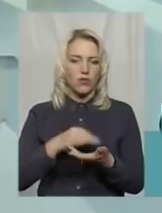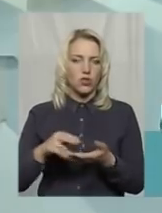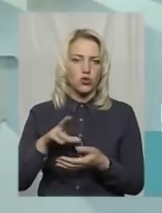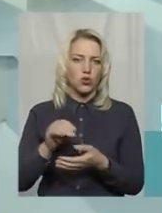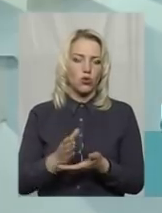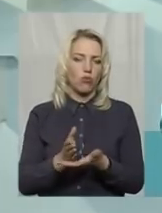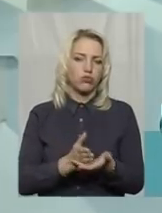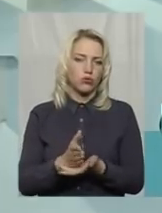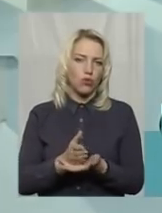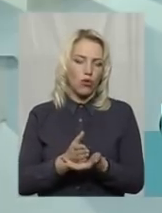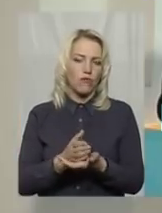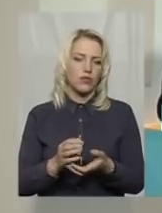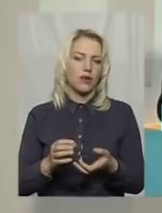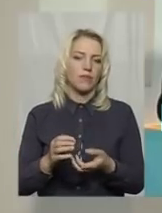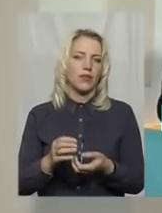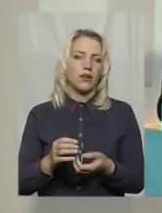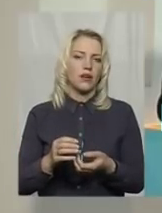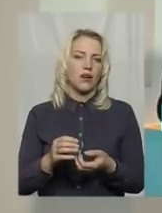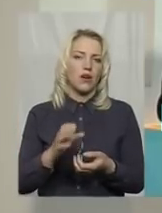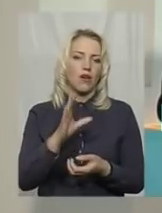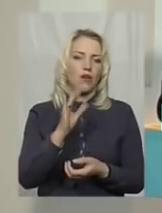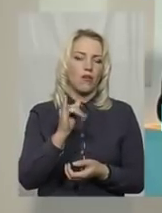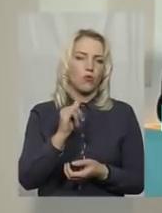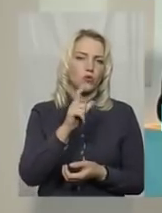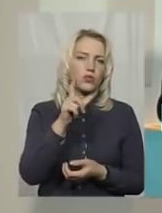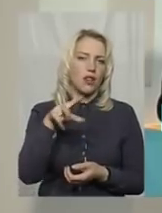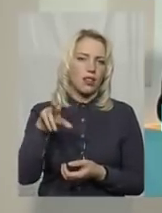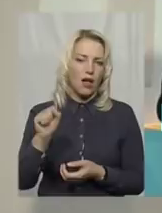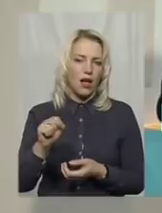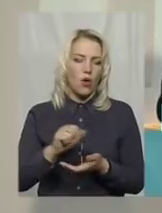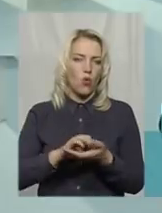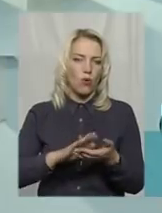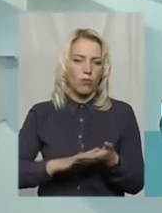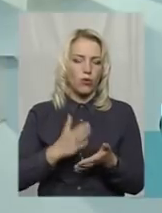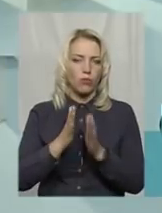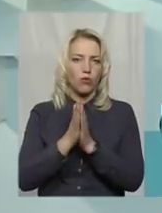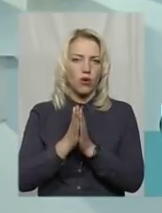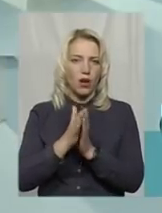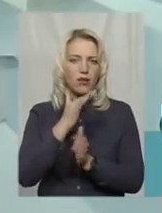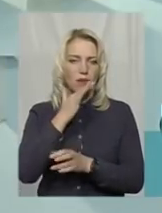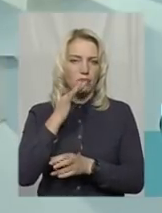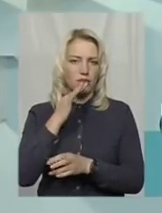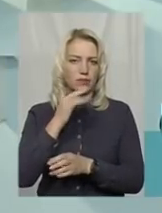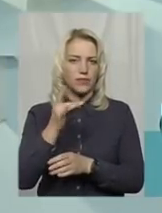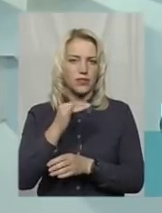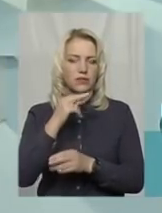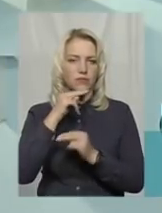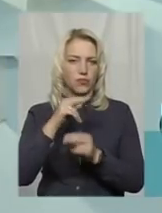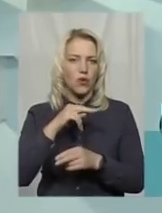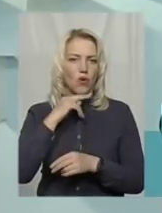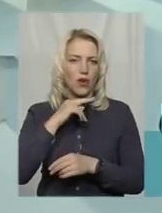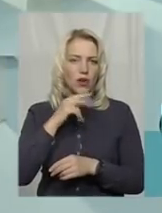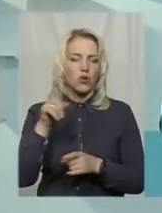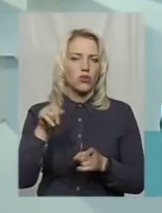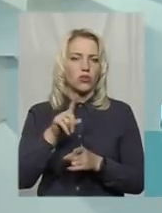узла обліку. Тому прохання, як і ми неодноразово звертаємо увагу, прохання не коли